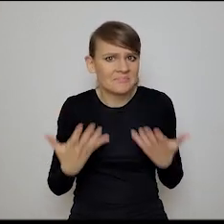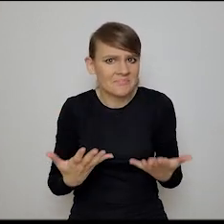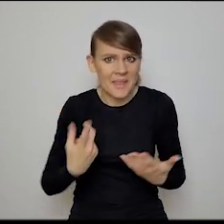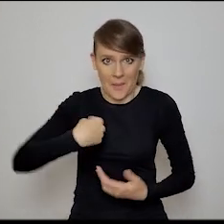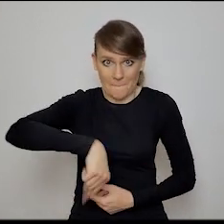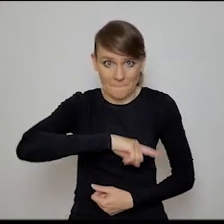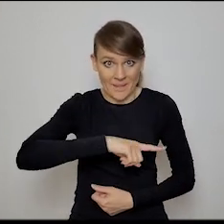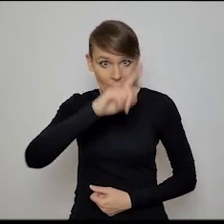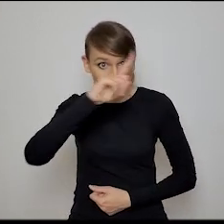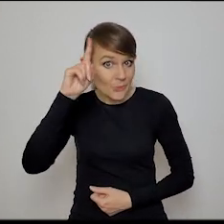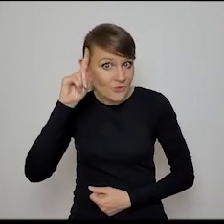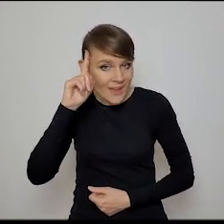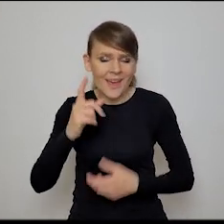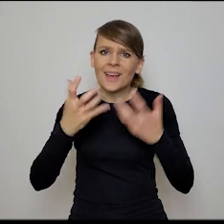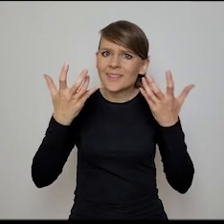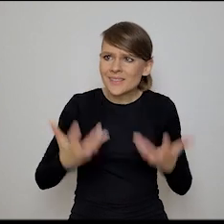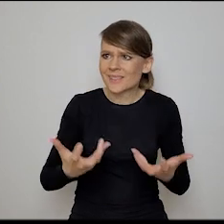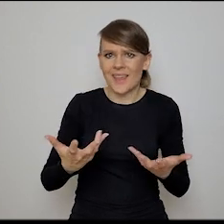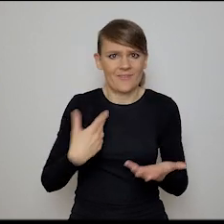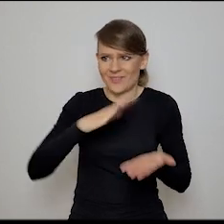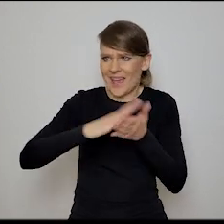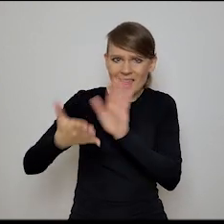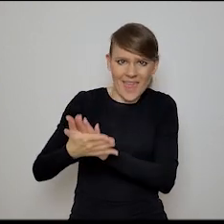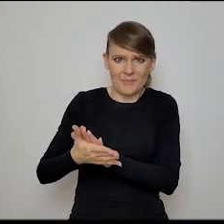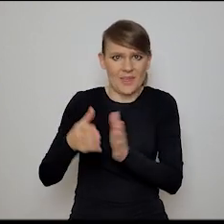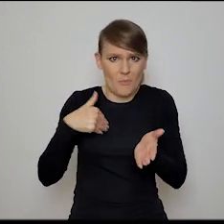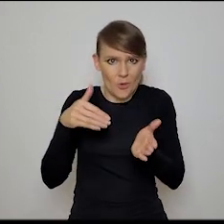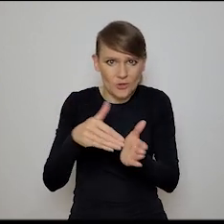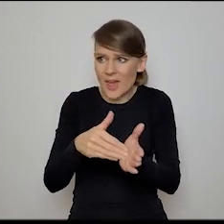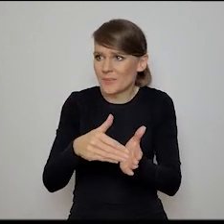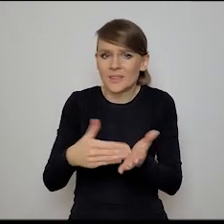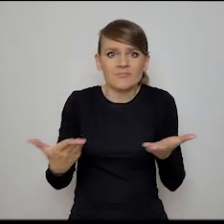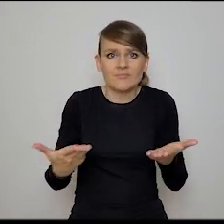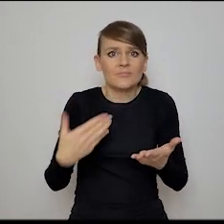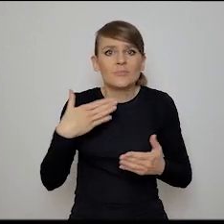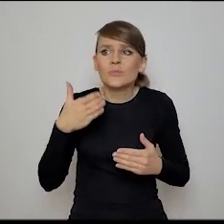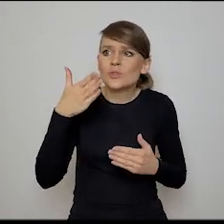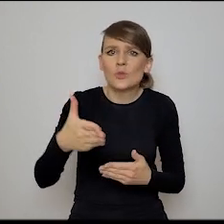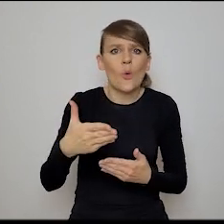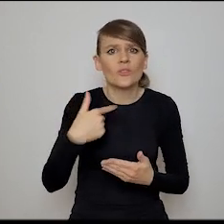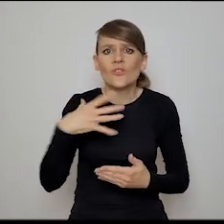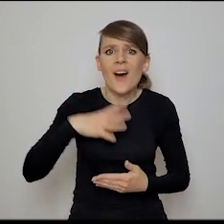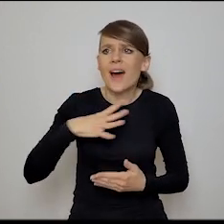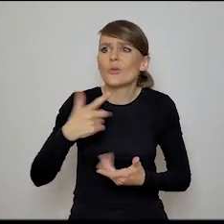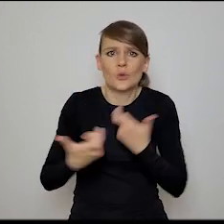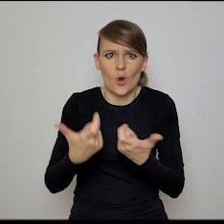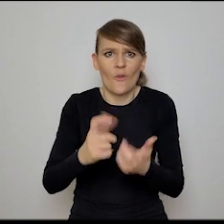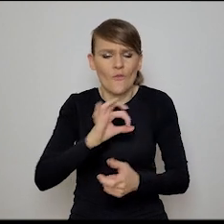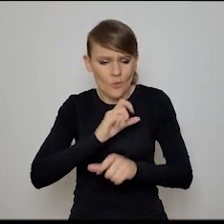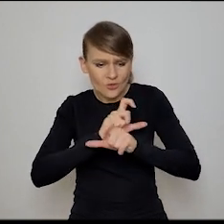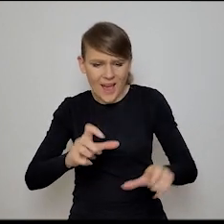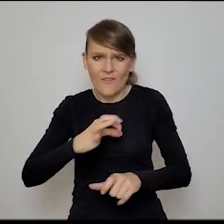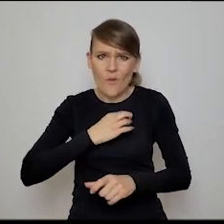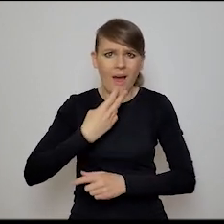my ludzie, którzy chcemy być potrzebni sobie nawzajem w przeszłości, w co mamy inwestować swój czas i energię i ewentualnie jak